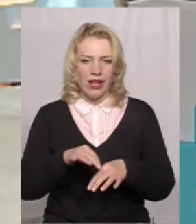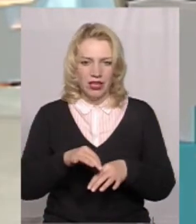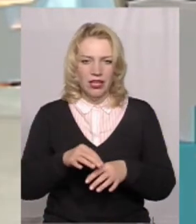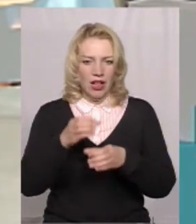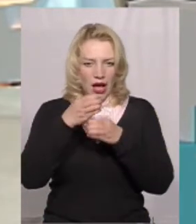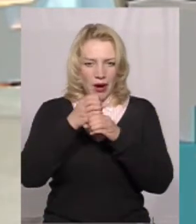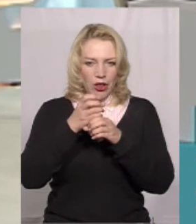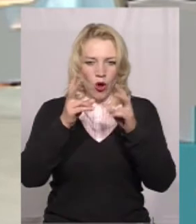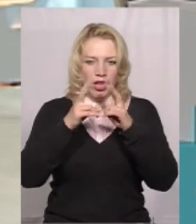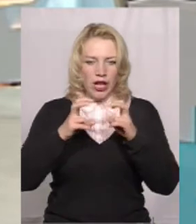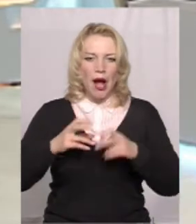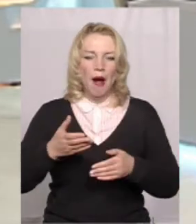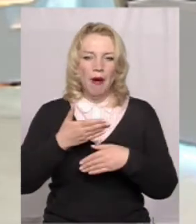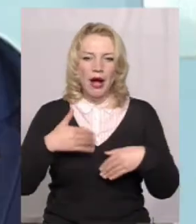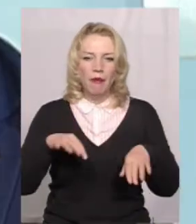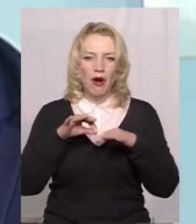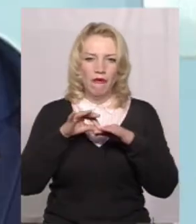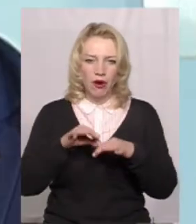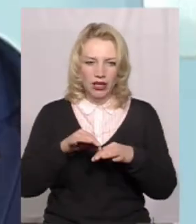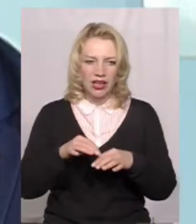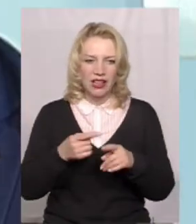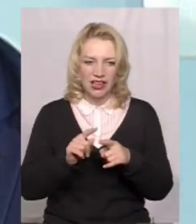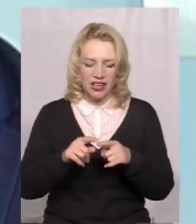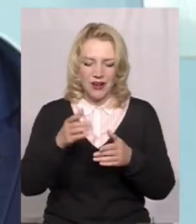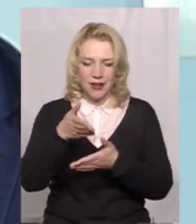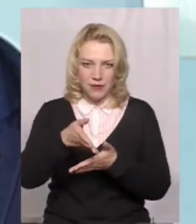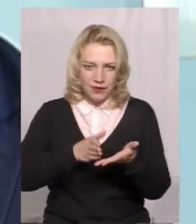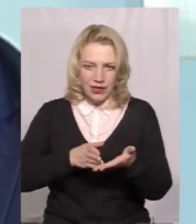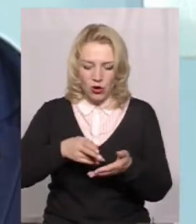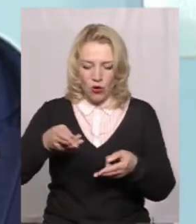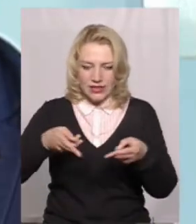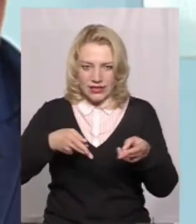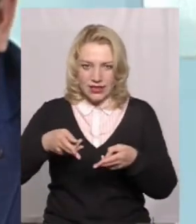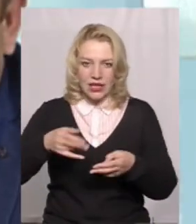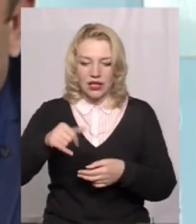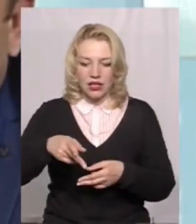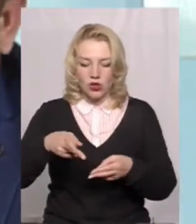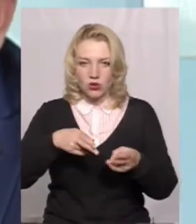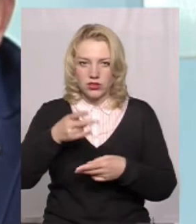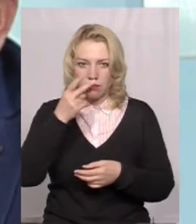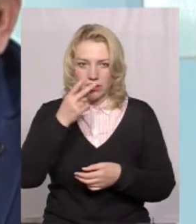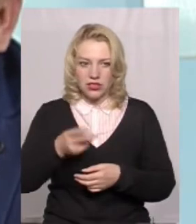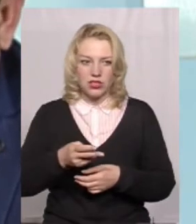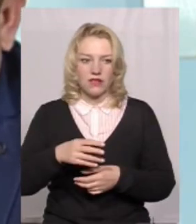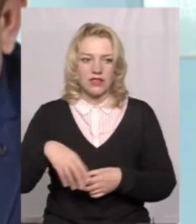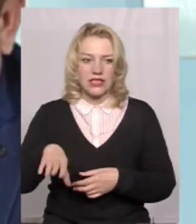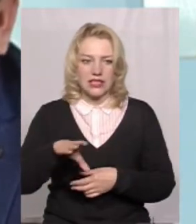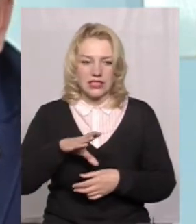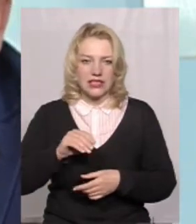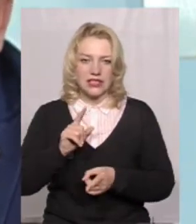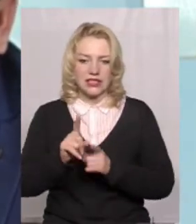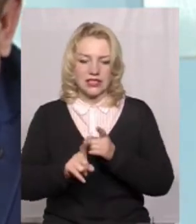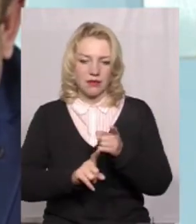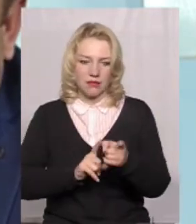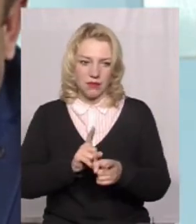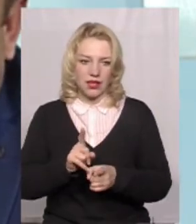ми проводили огляд, ми проводили патологічний ростин. І при патологічному ростині були всі патологічні